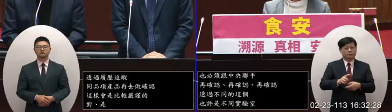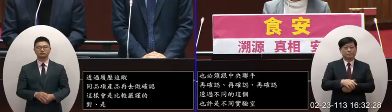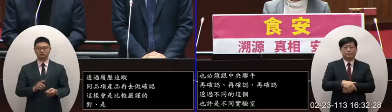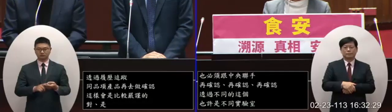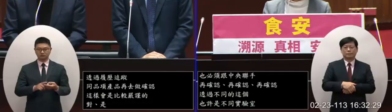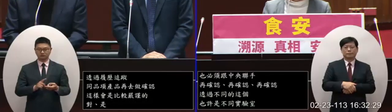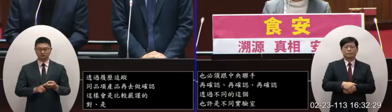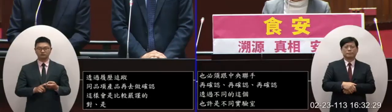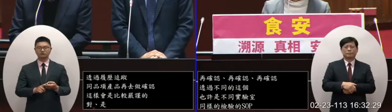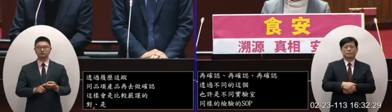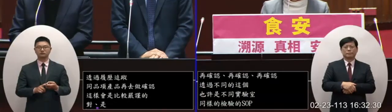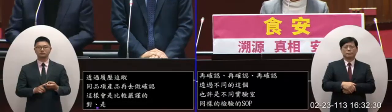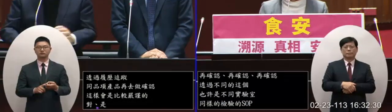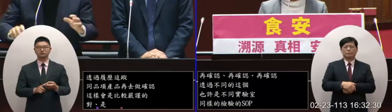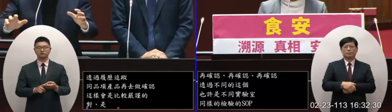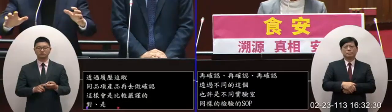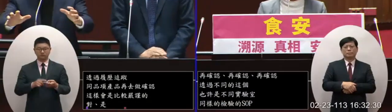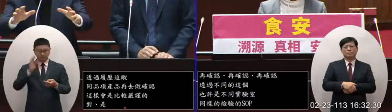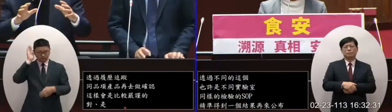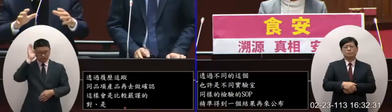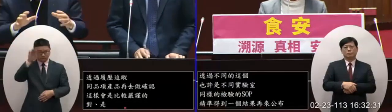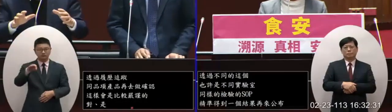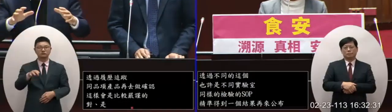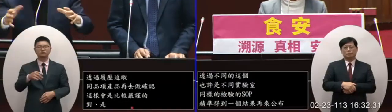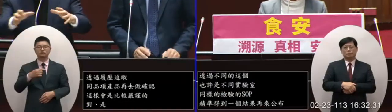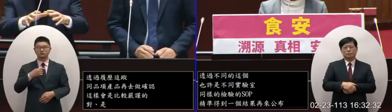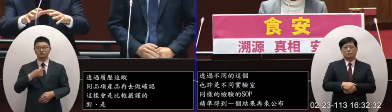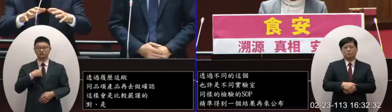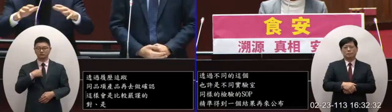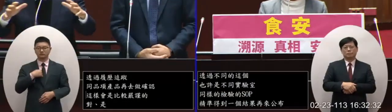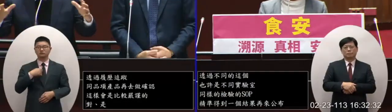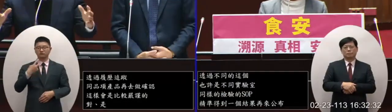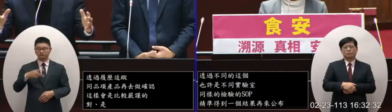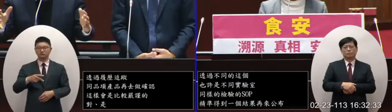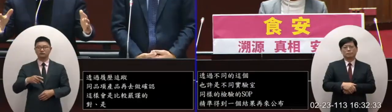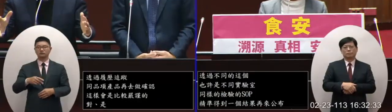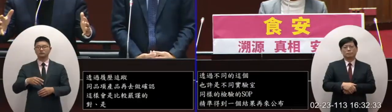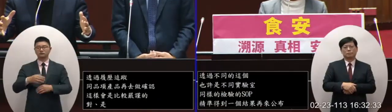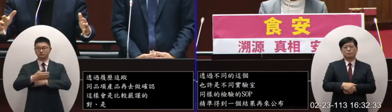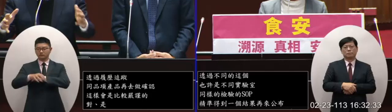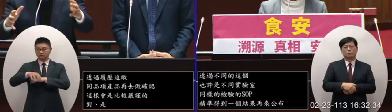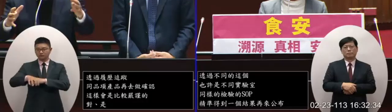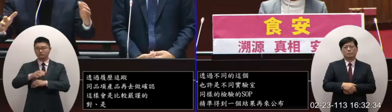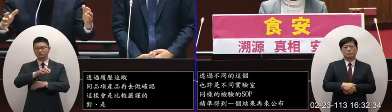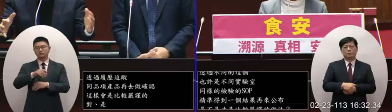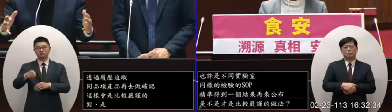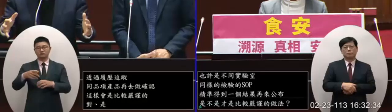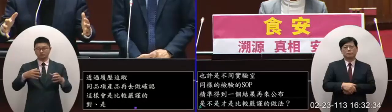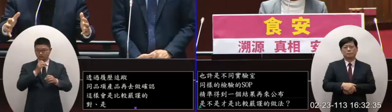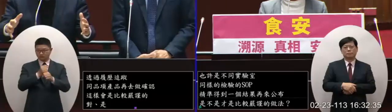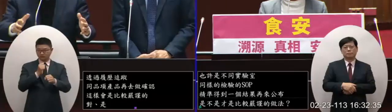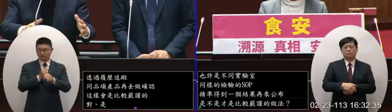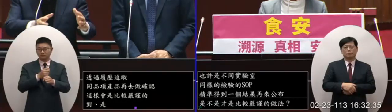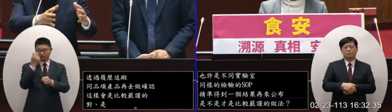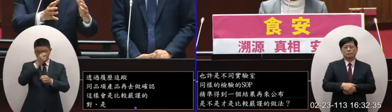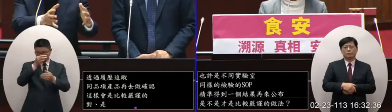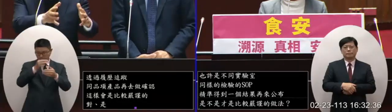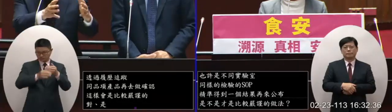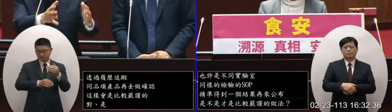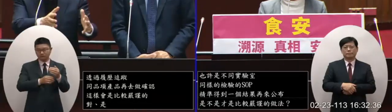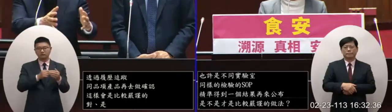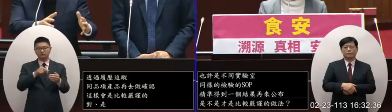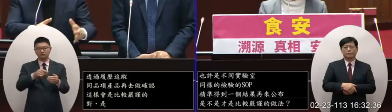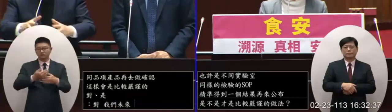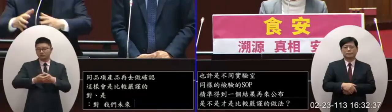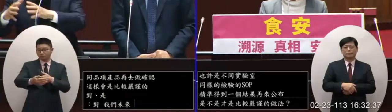對我們未來可能還是要跟地方合作把這個SOP建立好像委員所建立的一樣如果他們